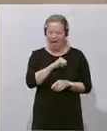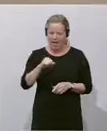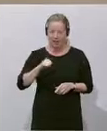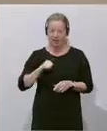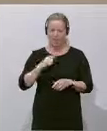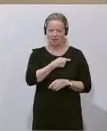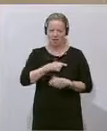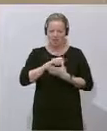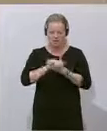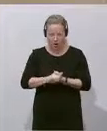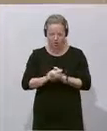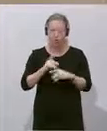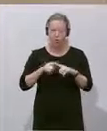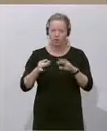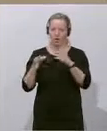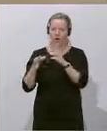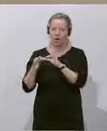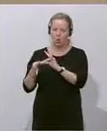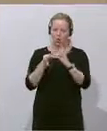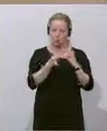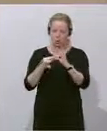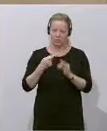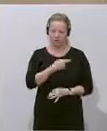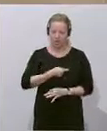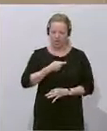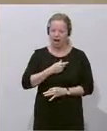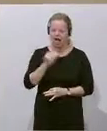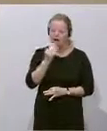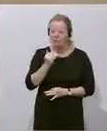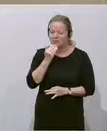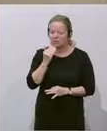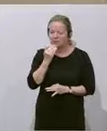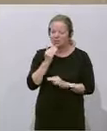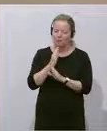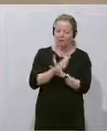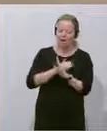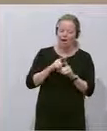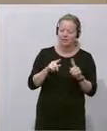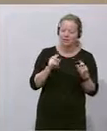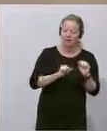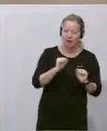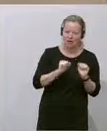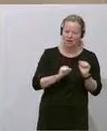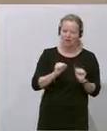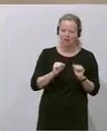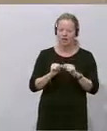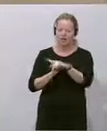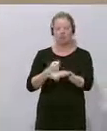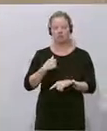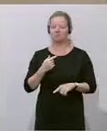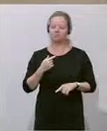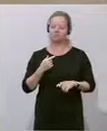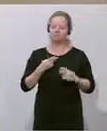und seinen Koalitionspartner bewusst hintergeht. Wenn jemand sich zu gut dafür ist, obwohl er